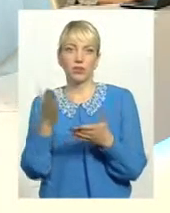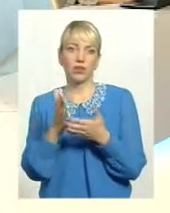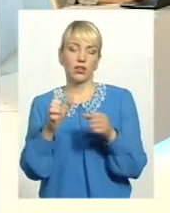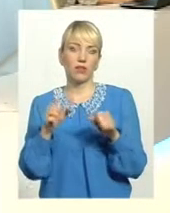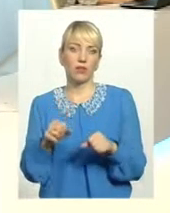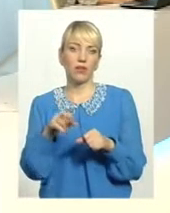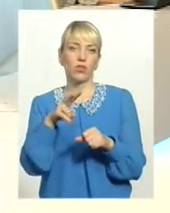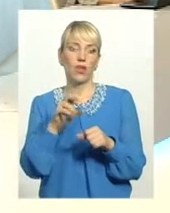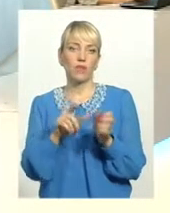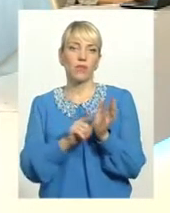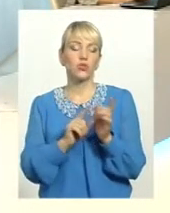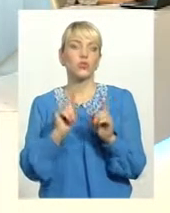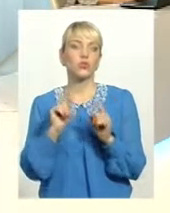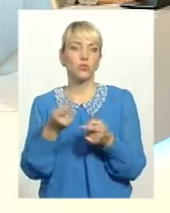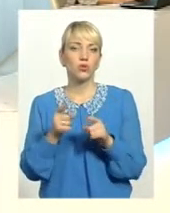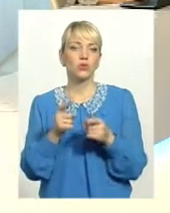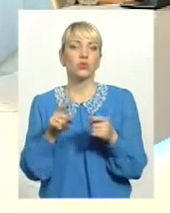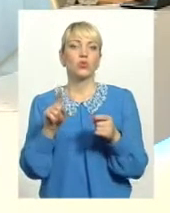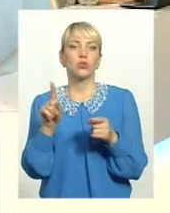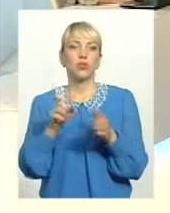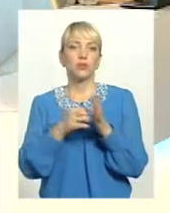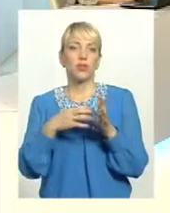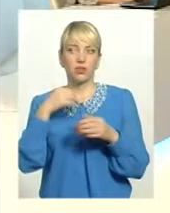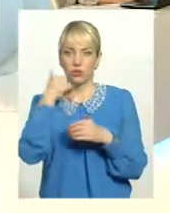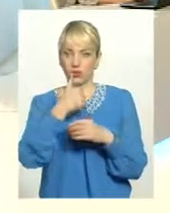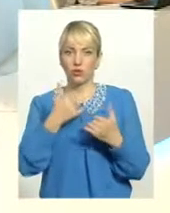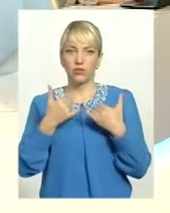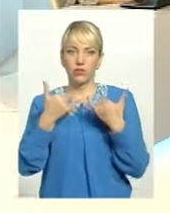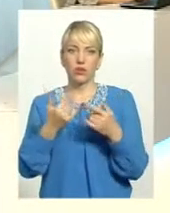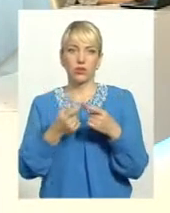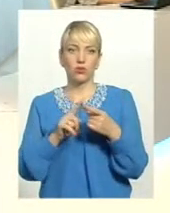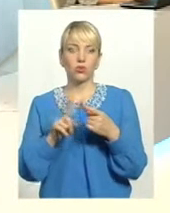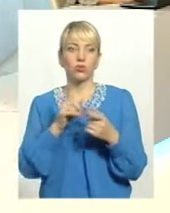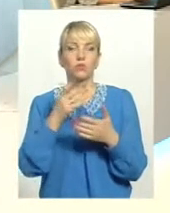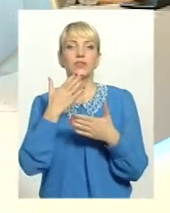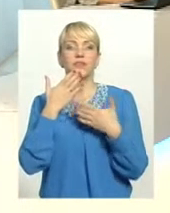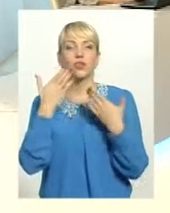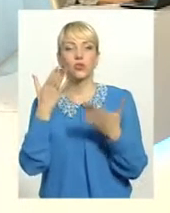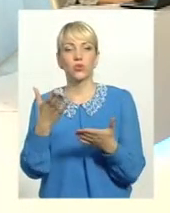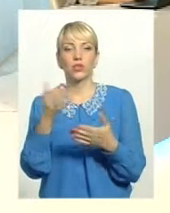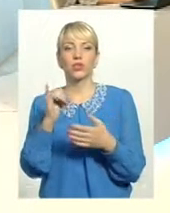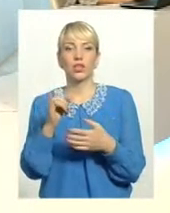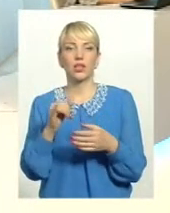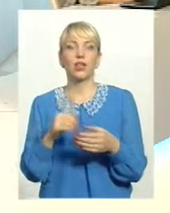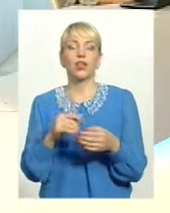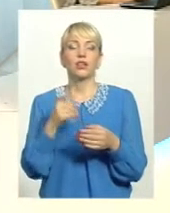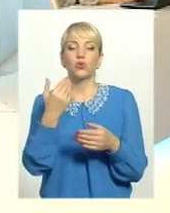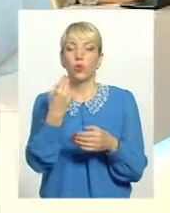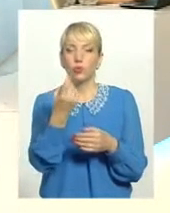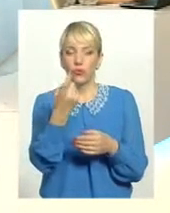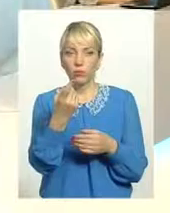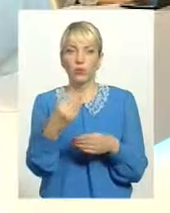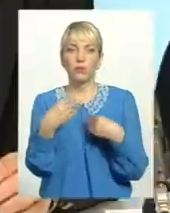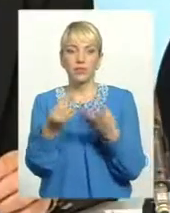право на пенсію. Чому? Тому, що 15 років, для того, щоб звернутися і тобі призначили хоч якусь